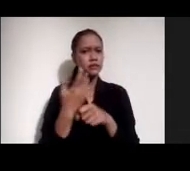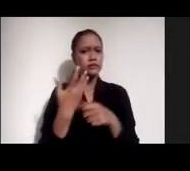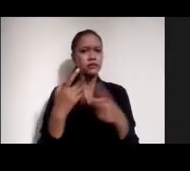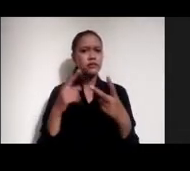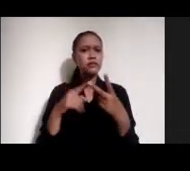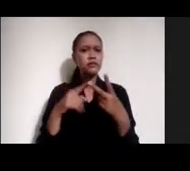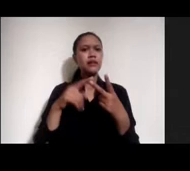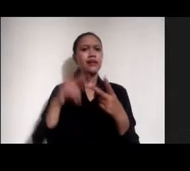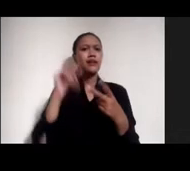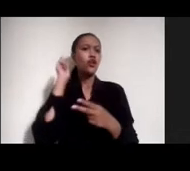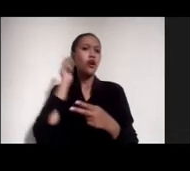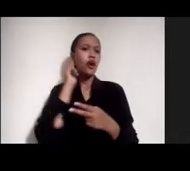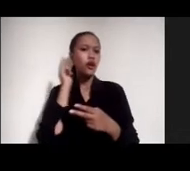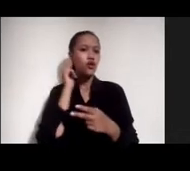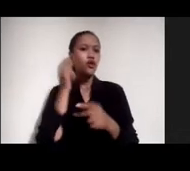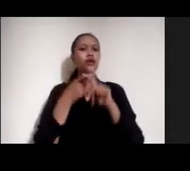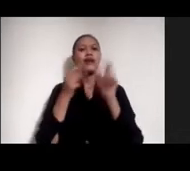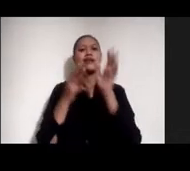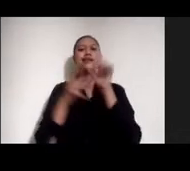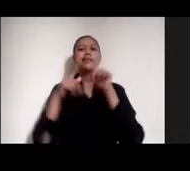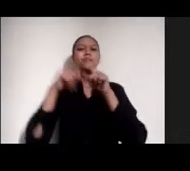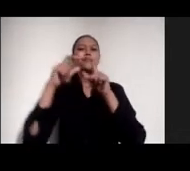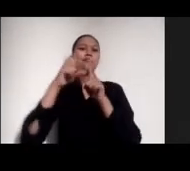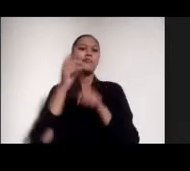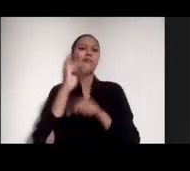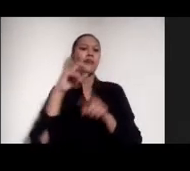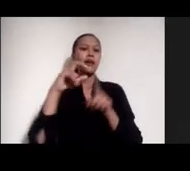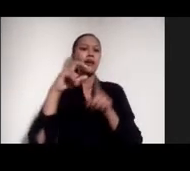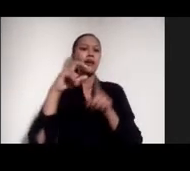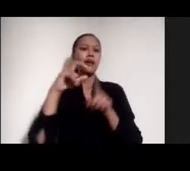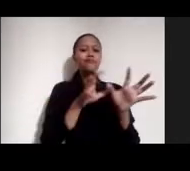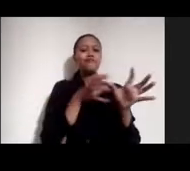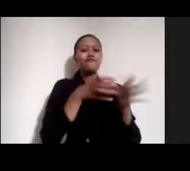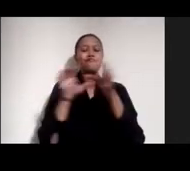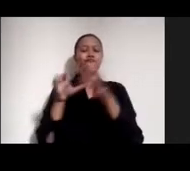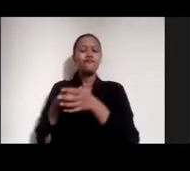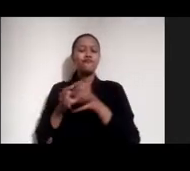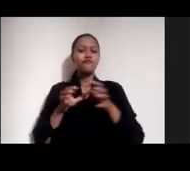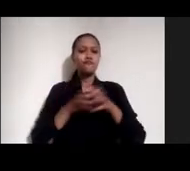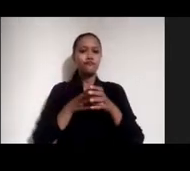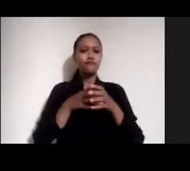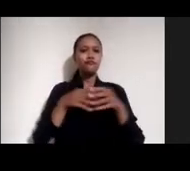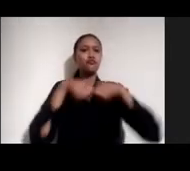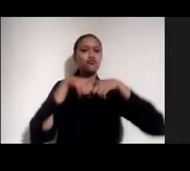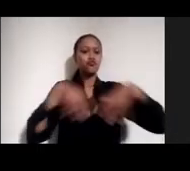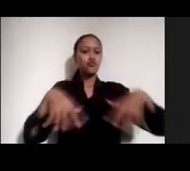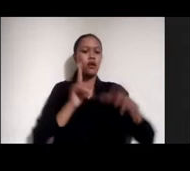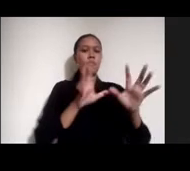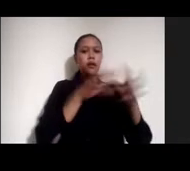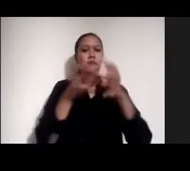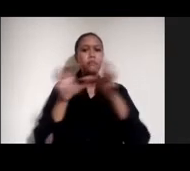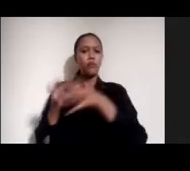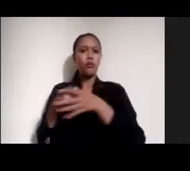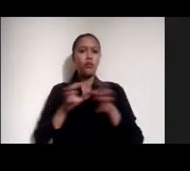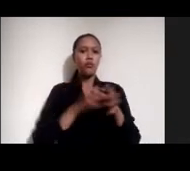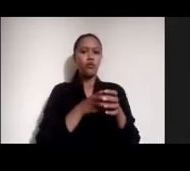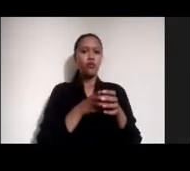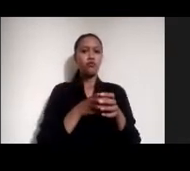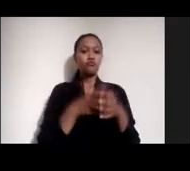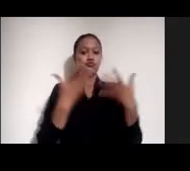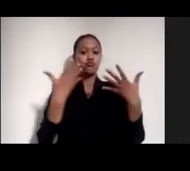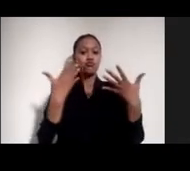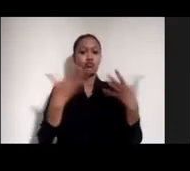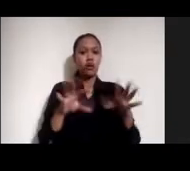Ronaldo dari Madrid Itu ada dibagi-bagi datanya secara terstruktur Kemudian hasilnya